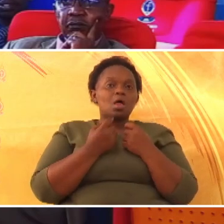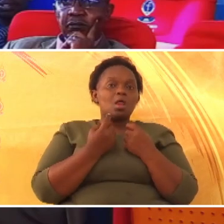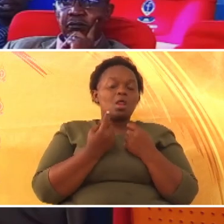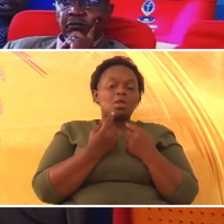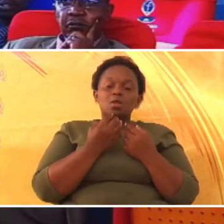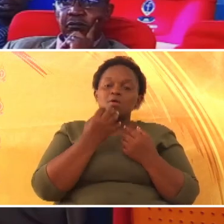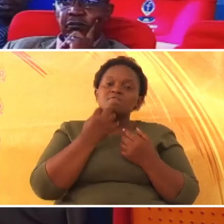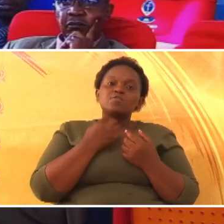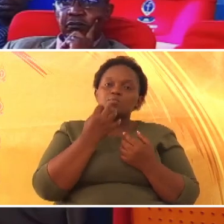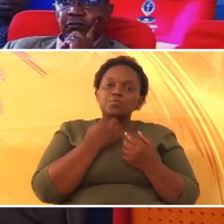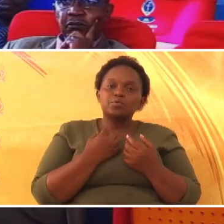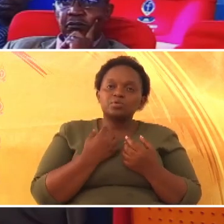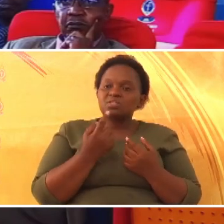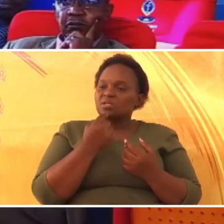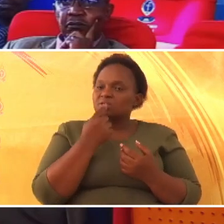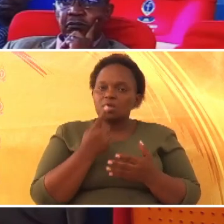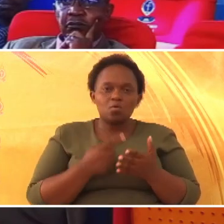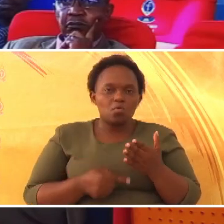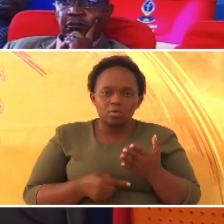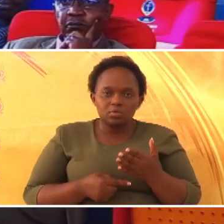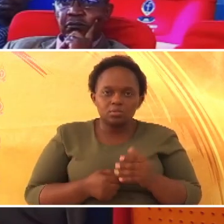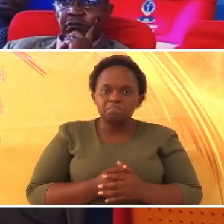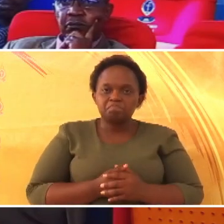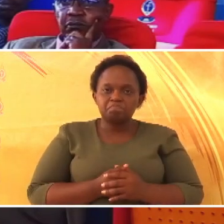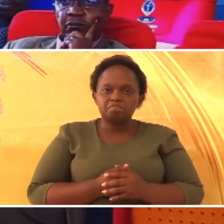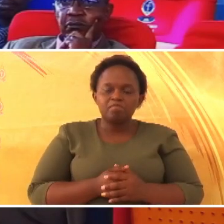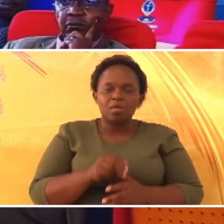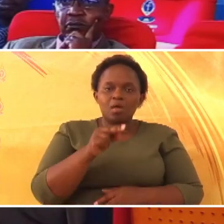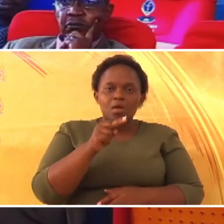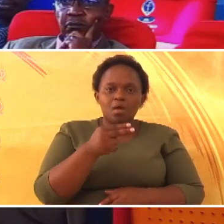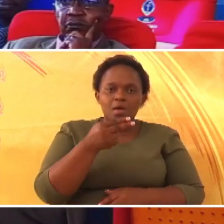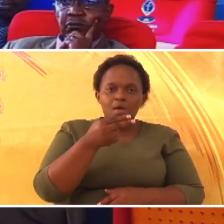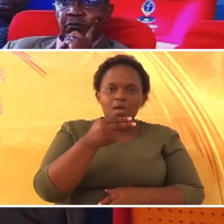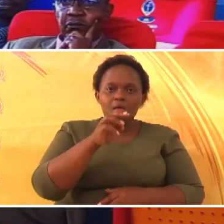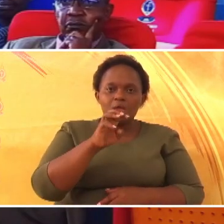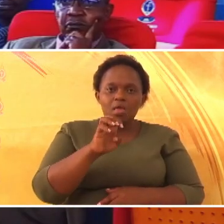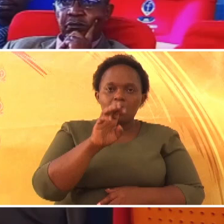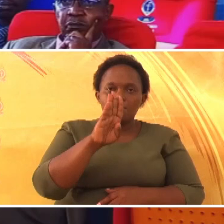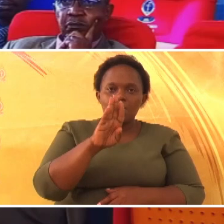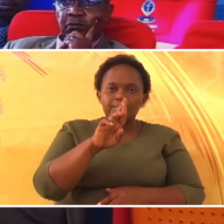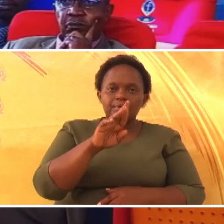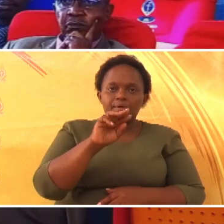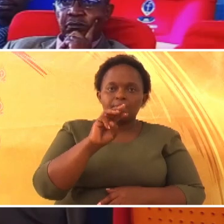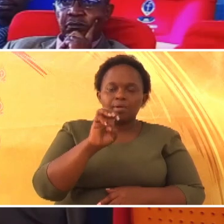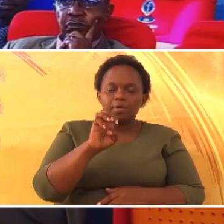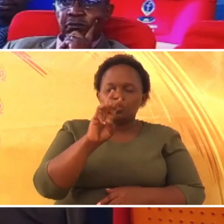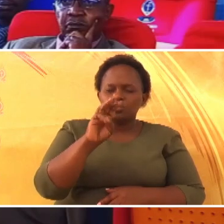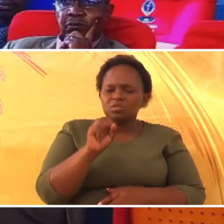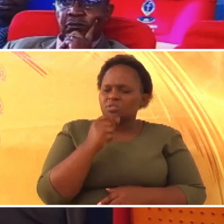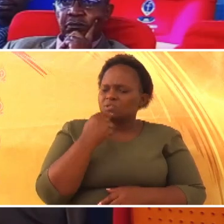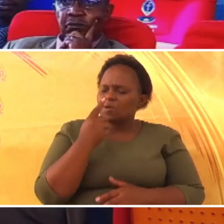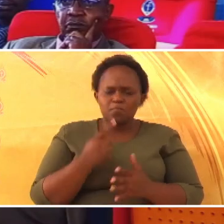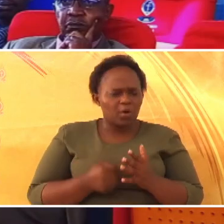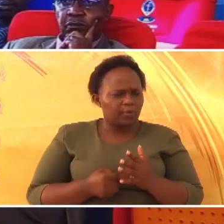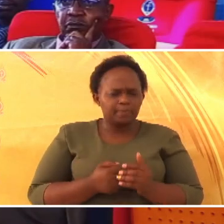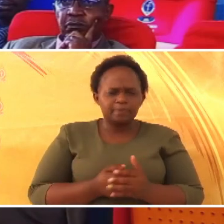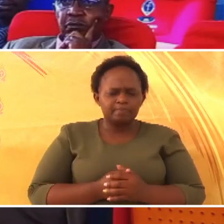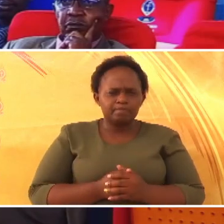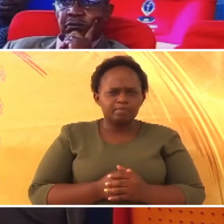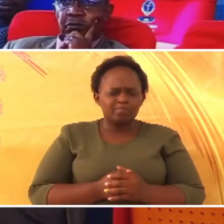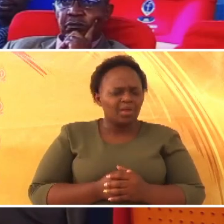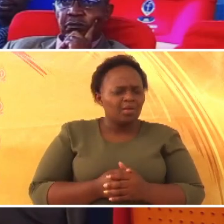muandishi wa kitabu cha wahibirania. Na muandishi wa kitabu wahibirania na wambia,